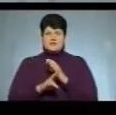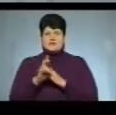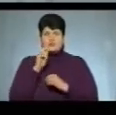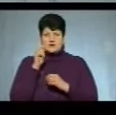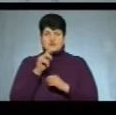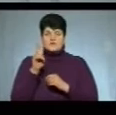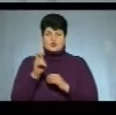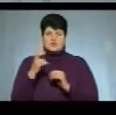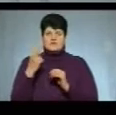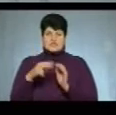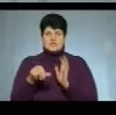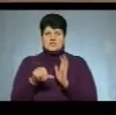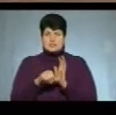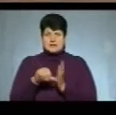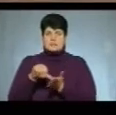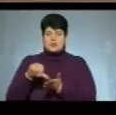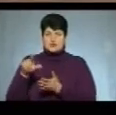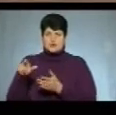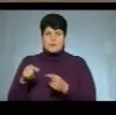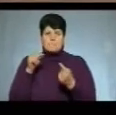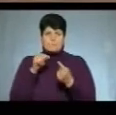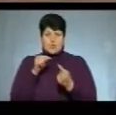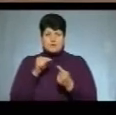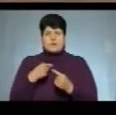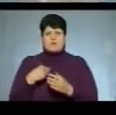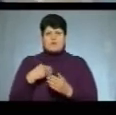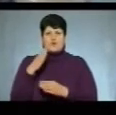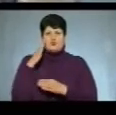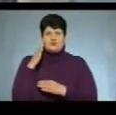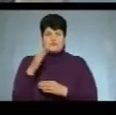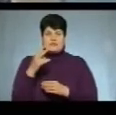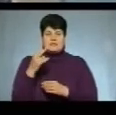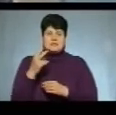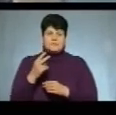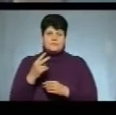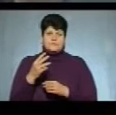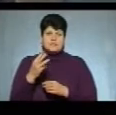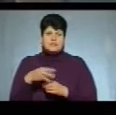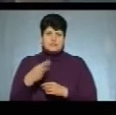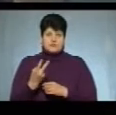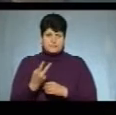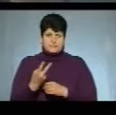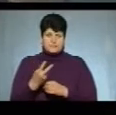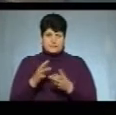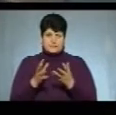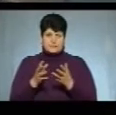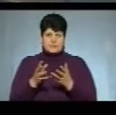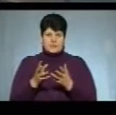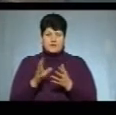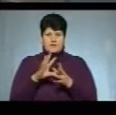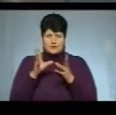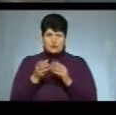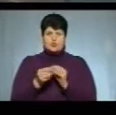226 присутніх проти переходу проголосували 32. При обході населення було 613,